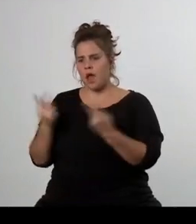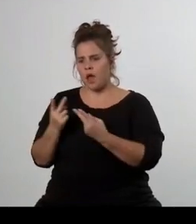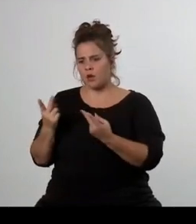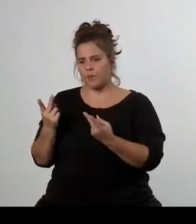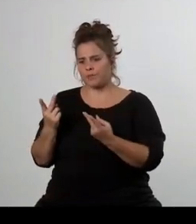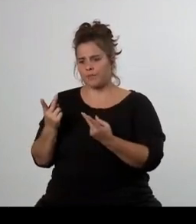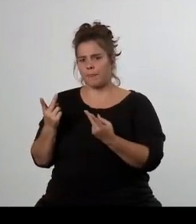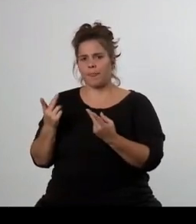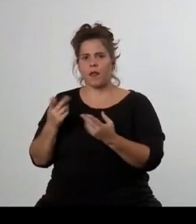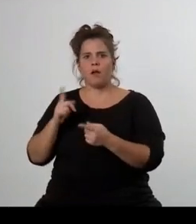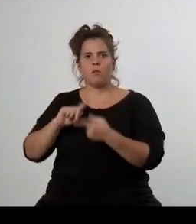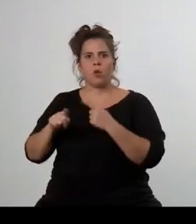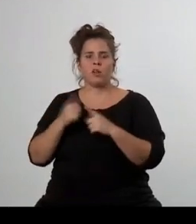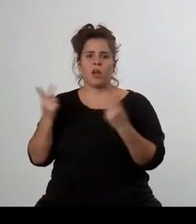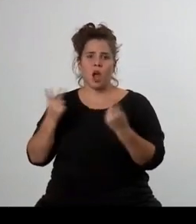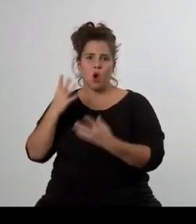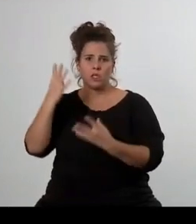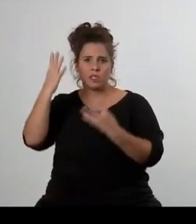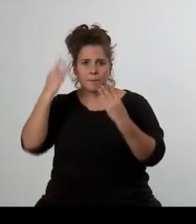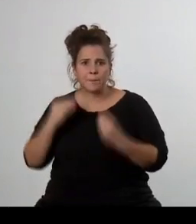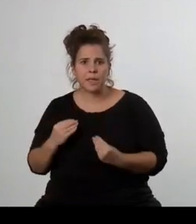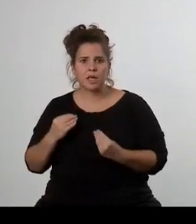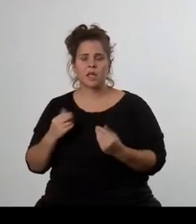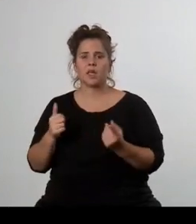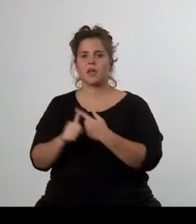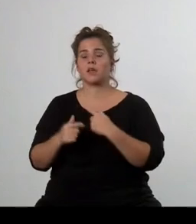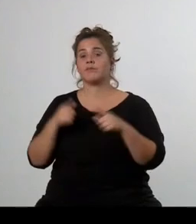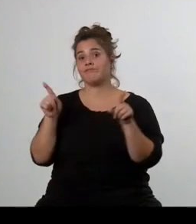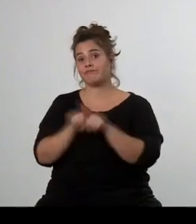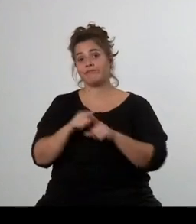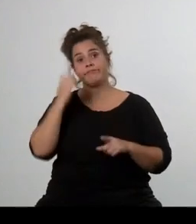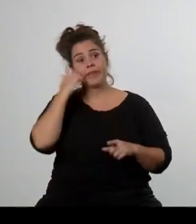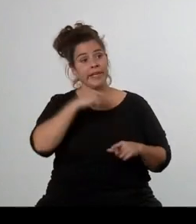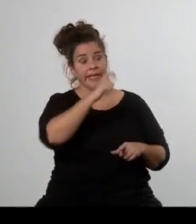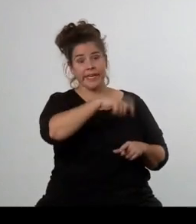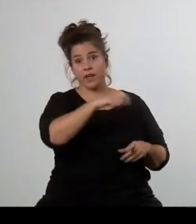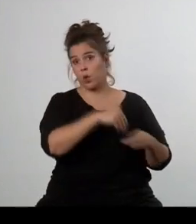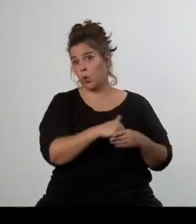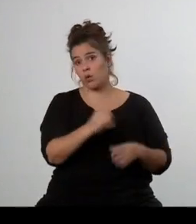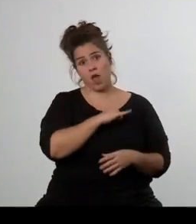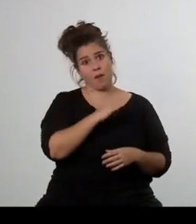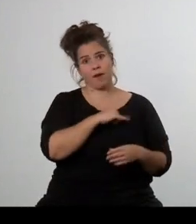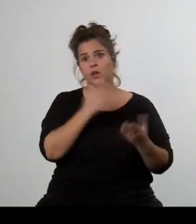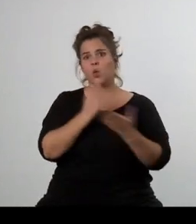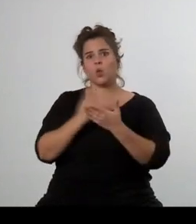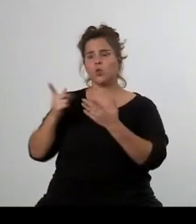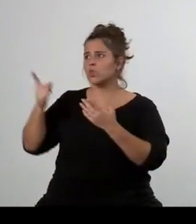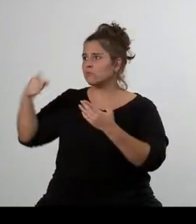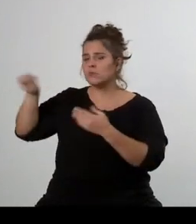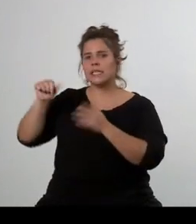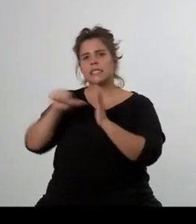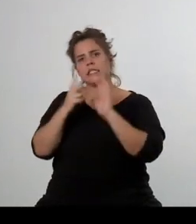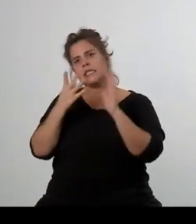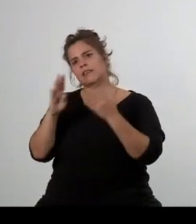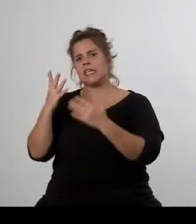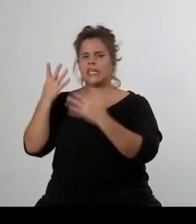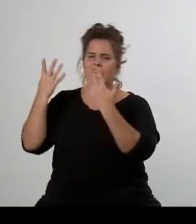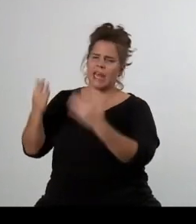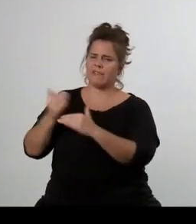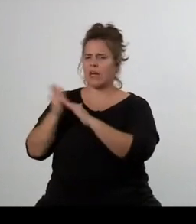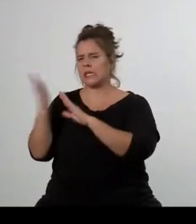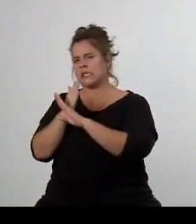stala kvůli řadě různých kauz, které provázely vývoj České republiky za ty strany z let 90. a